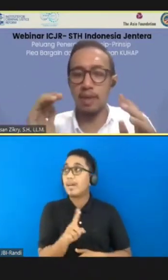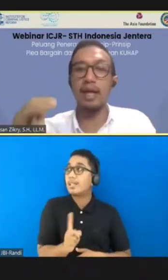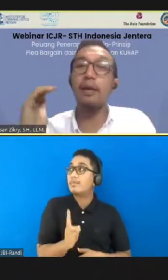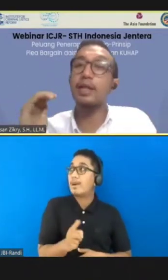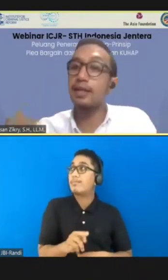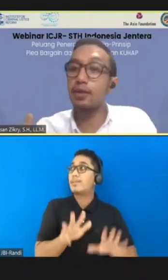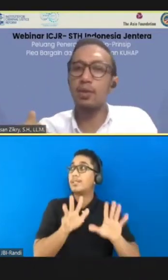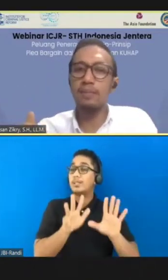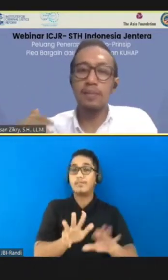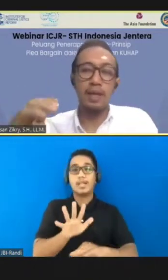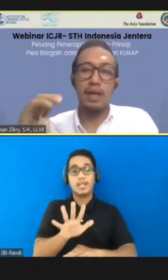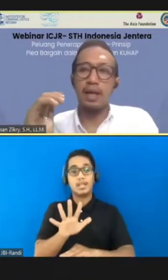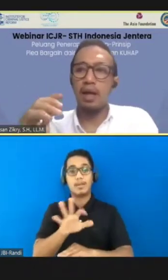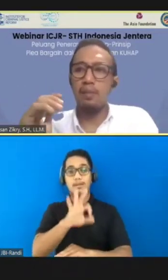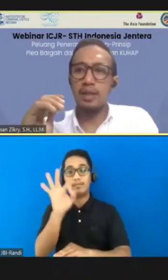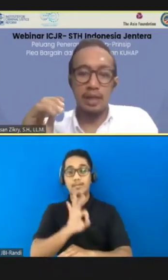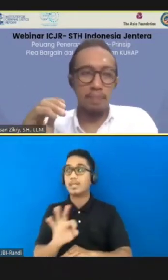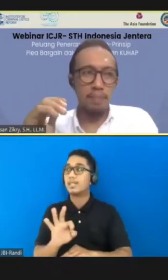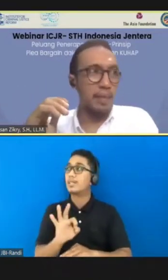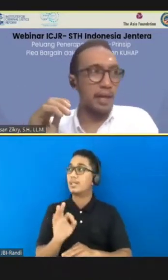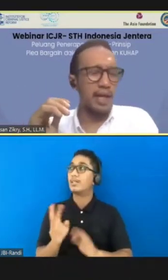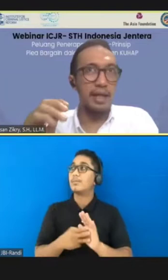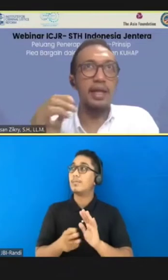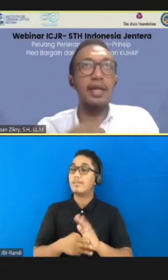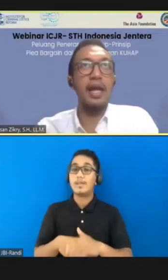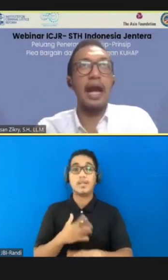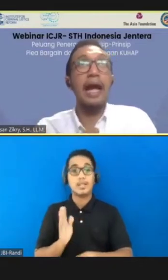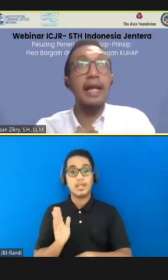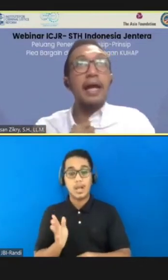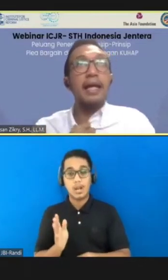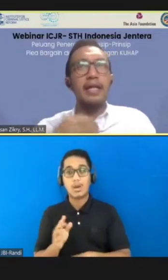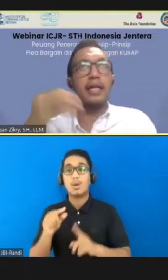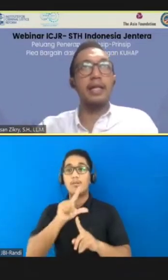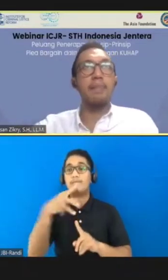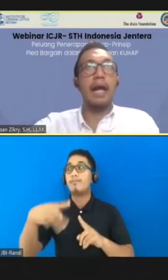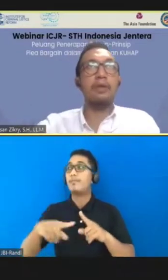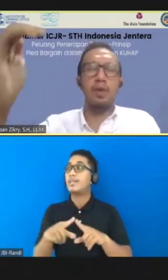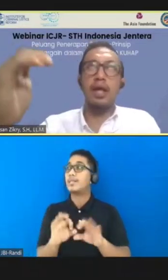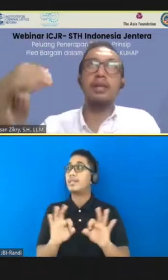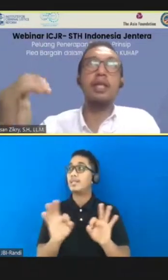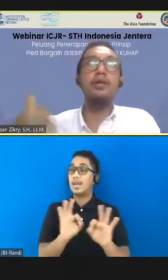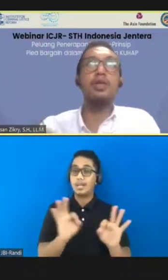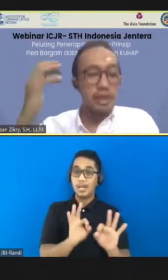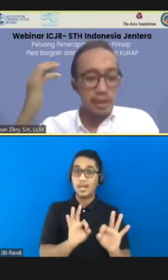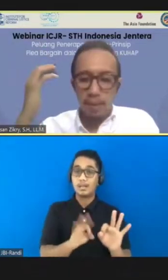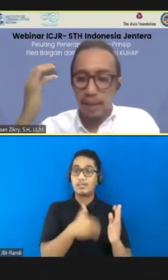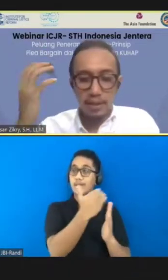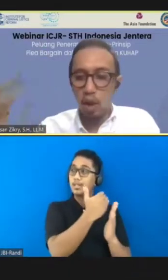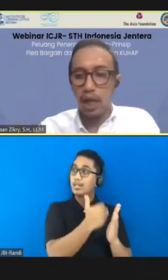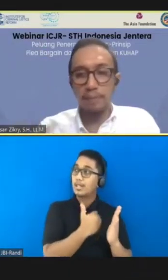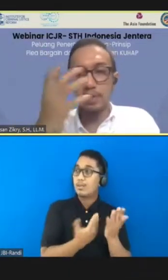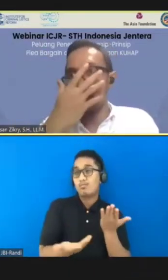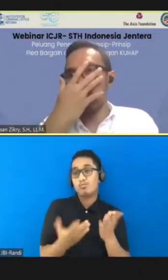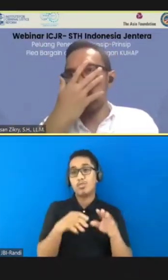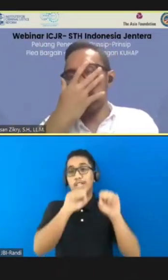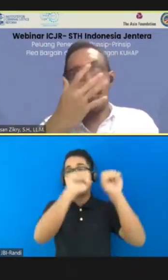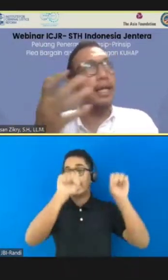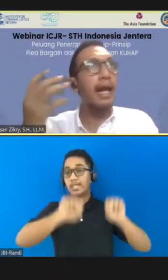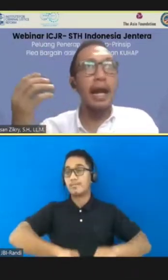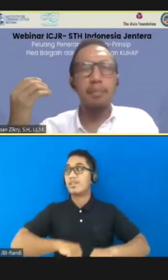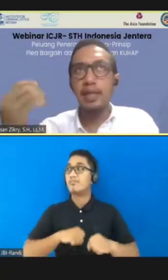% perkara lewat situ. Kalau misalnya plea bargaining ini gak ada, dan dia tidak mengatur dengan serius, sistemnya pasti kolaks.